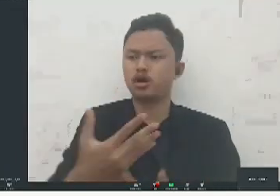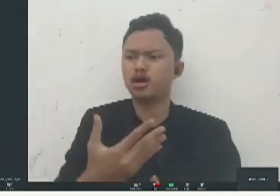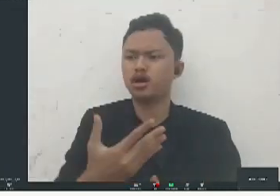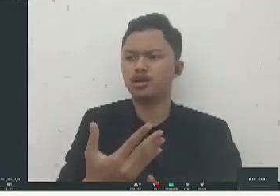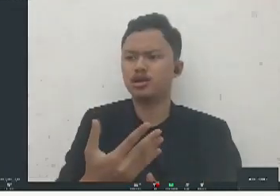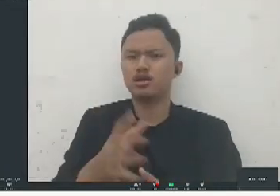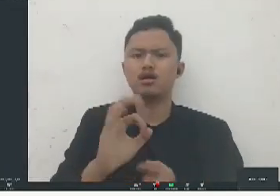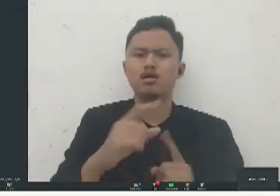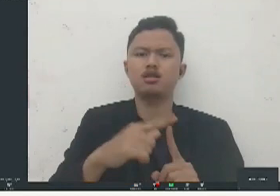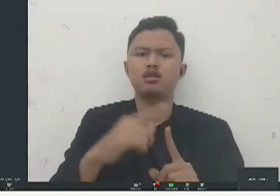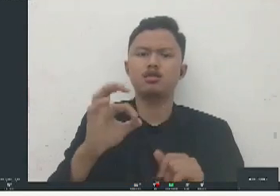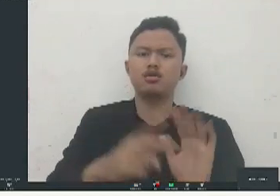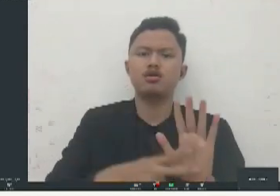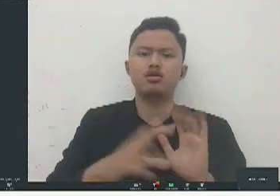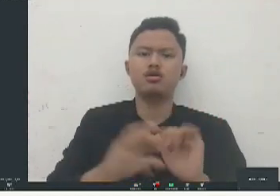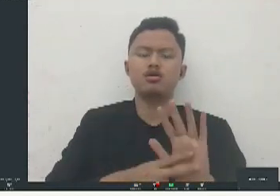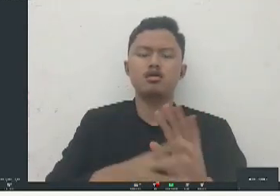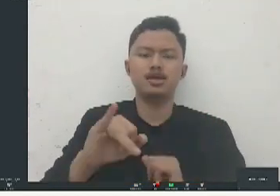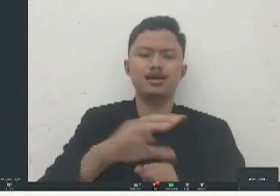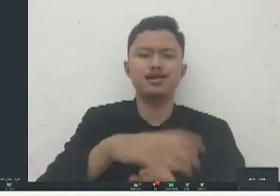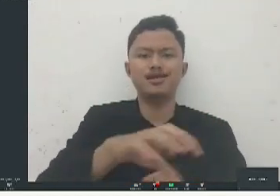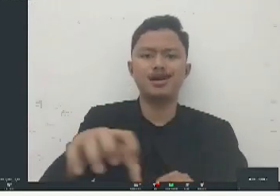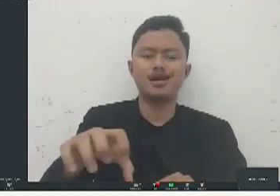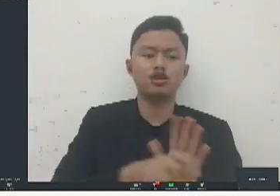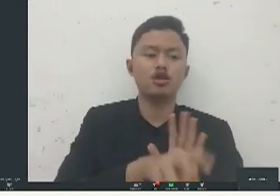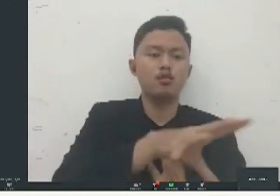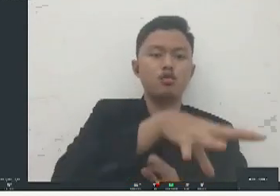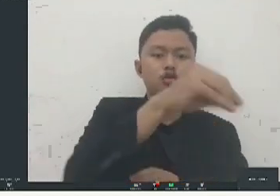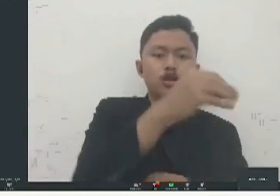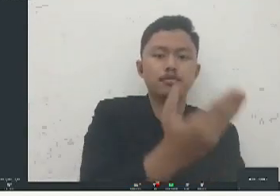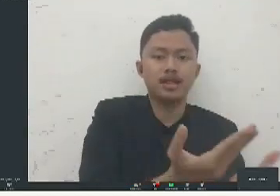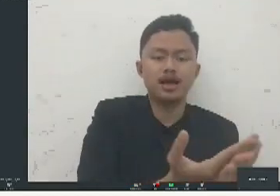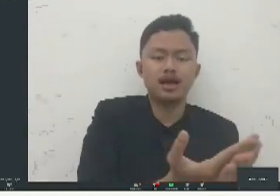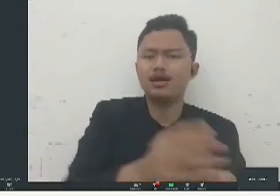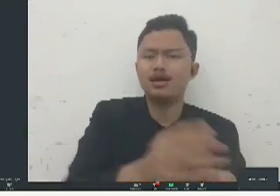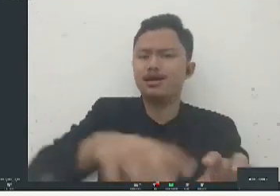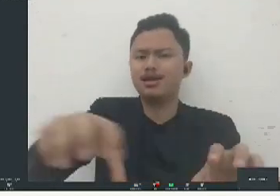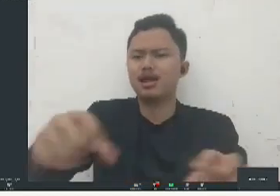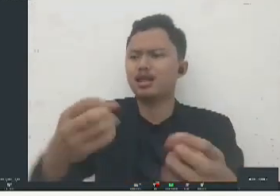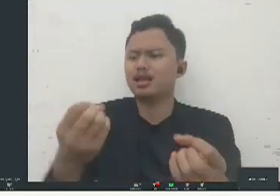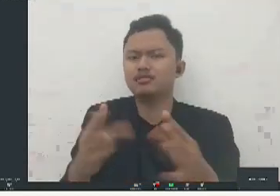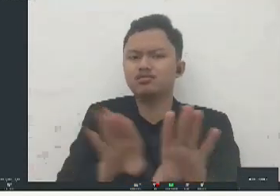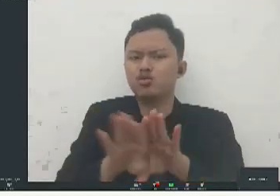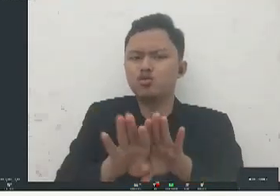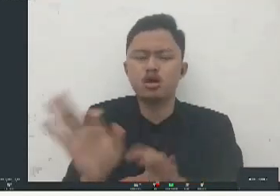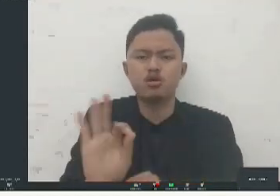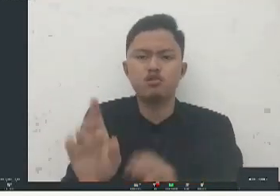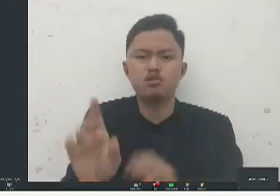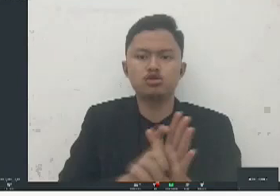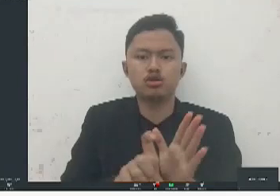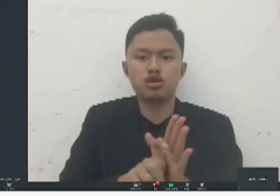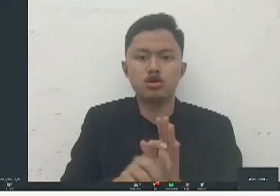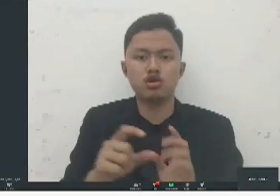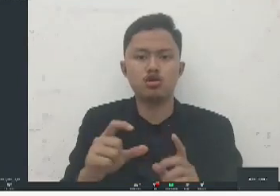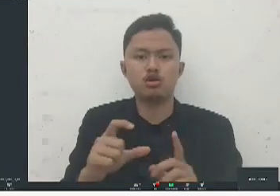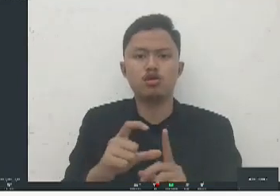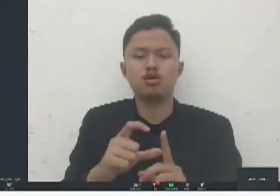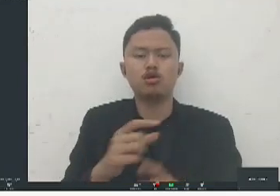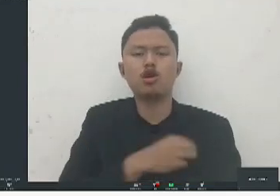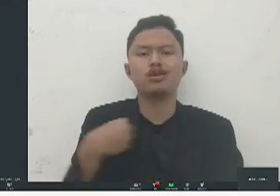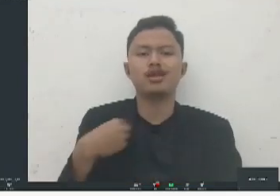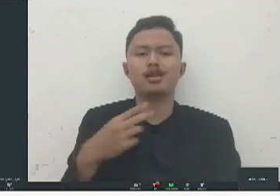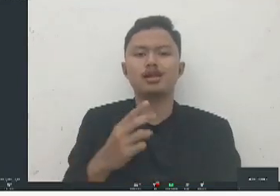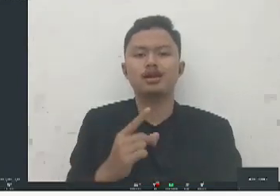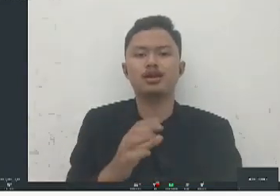ya jadi pusat mintanya ini tetapi di daerah kadang-kadang tidak sesuai kayak kasus dokter Romy kemarin itu ya yang sempat